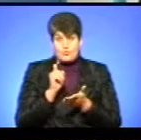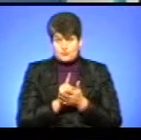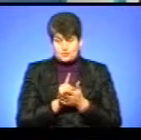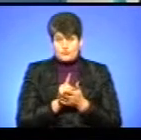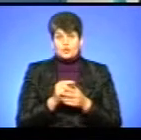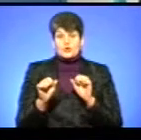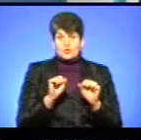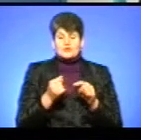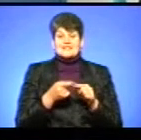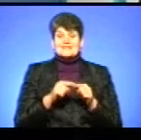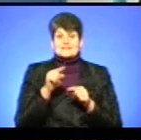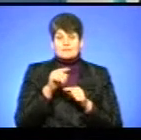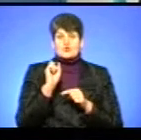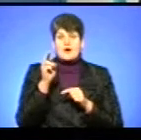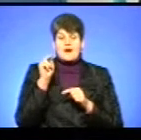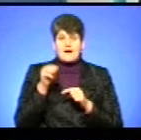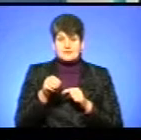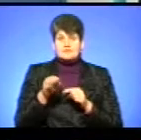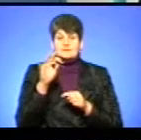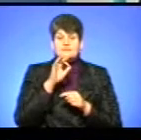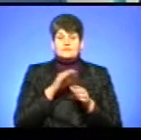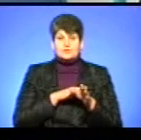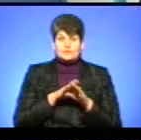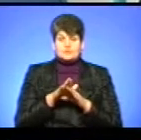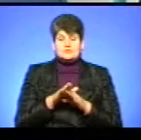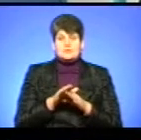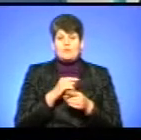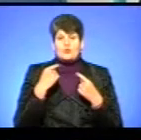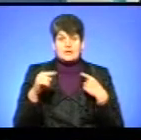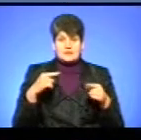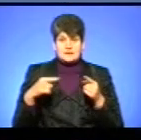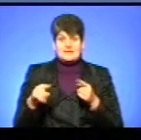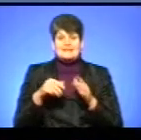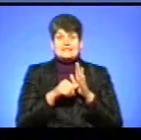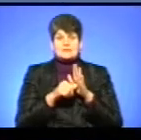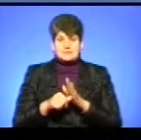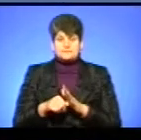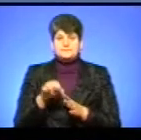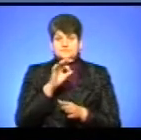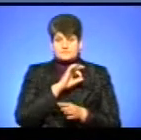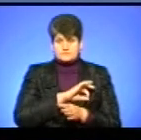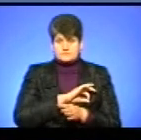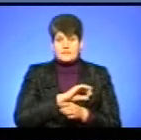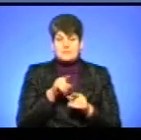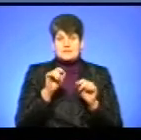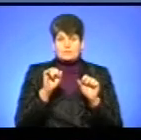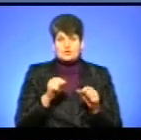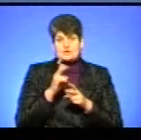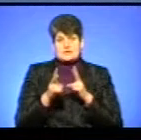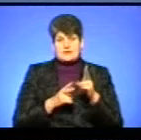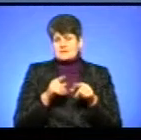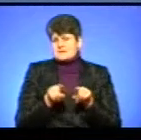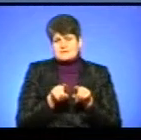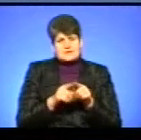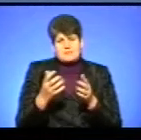то керуючись тим, що акт застосовується зовсім по-іншому, чи він прописаний, а саме дискримінаційно застосовується, ми зможемо оскаржити з таким